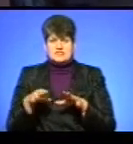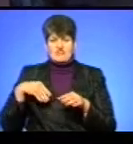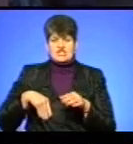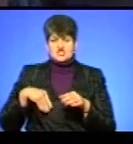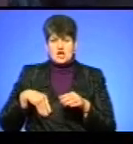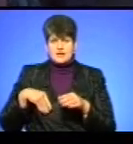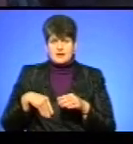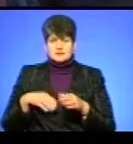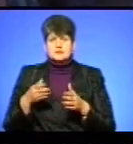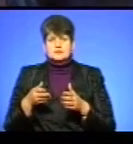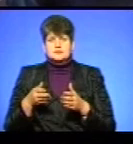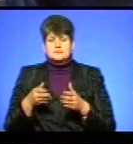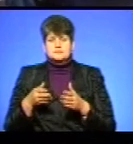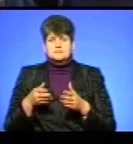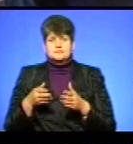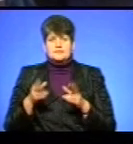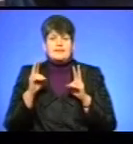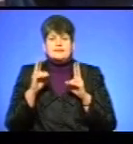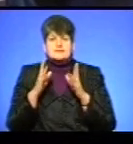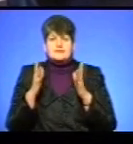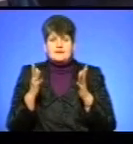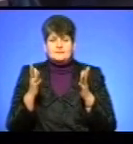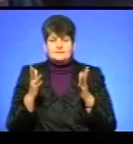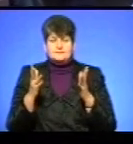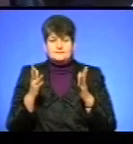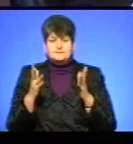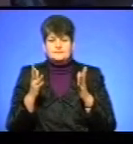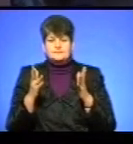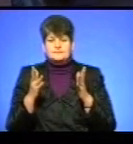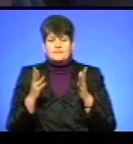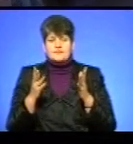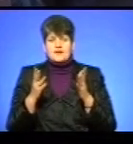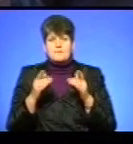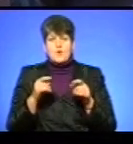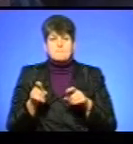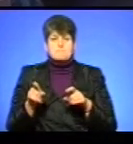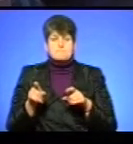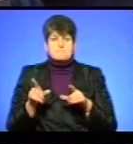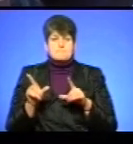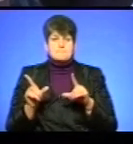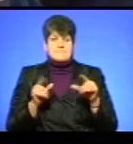не знаю, або перевізників,